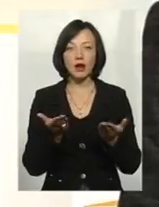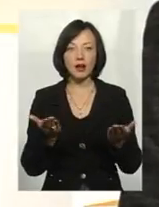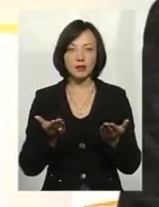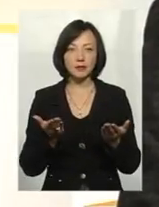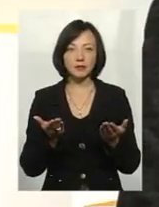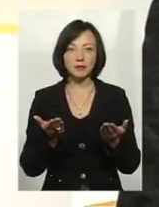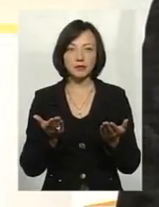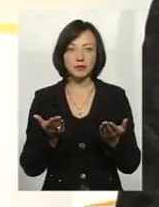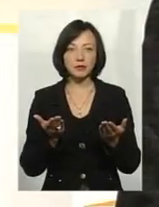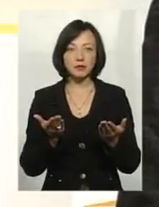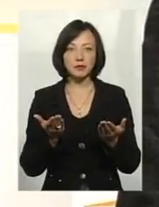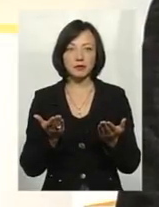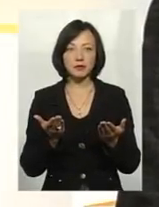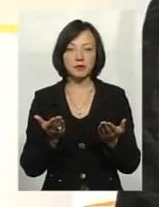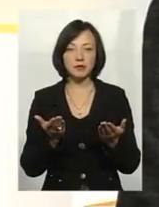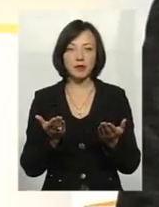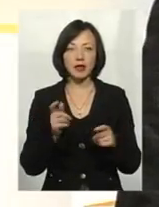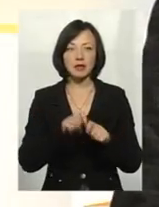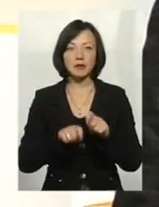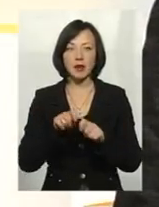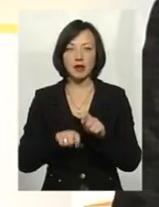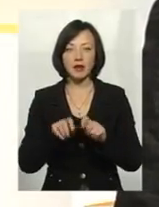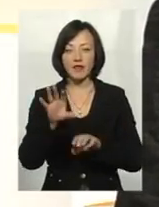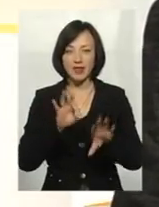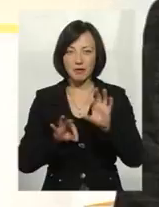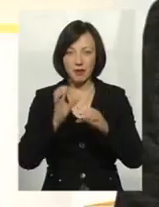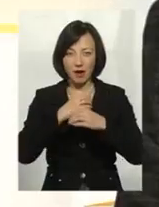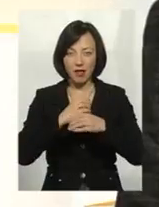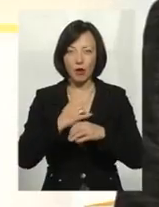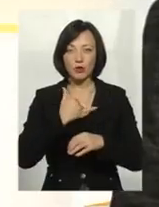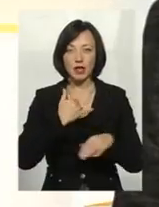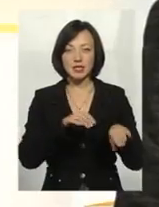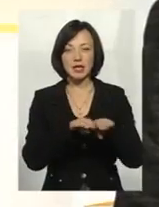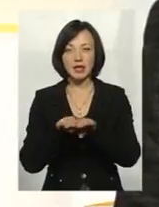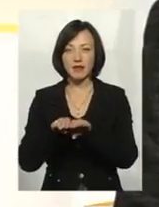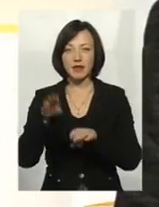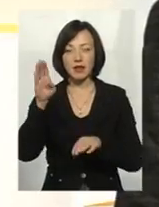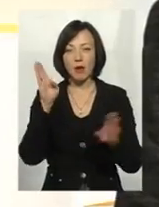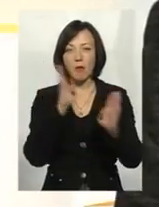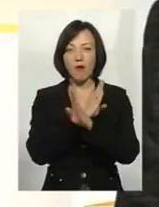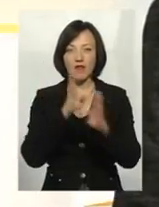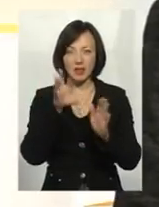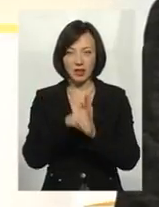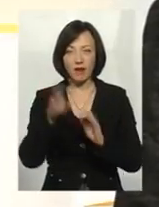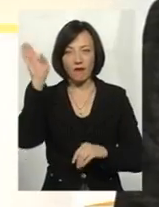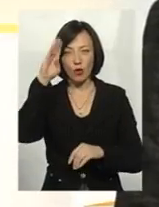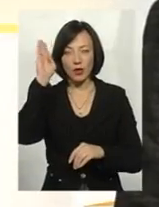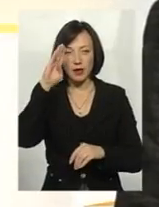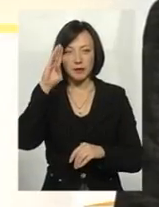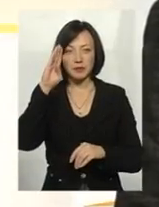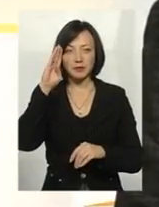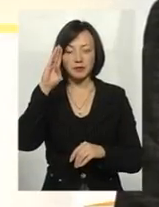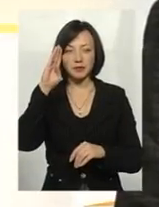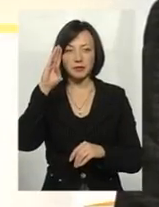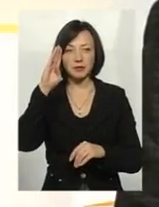екологічна інспекція відобрала, то у нас рівень споживання